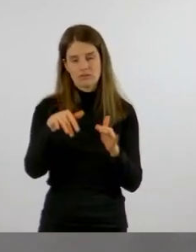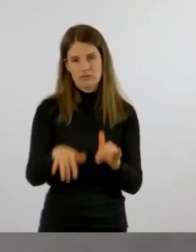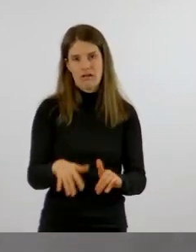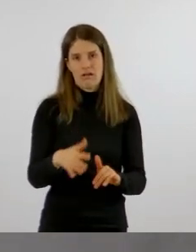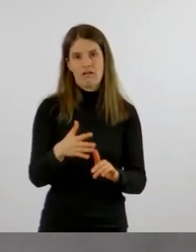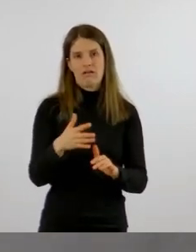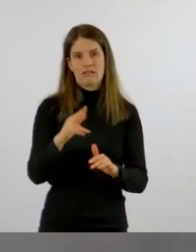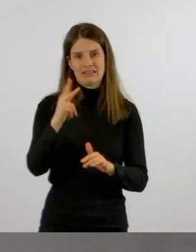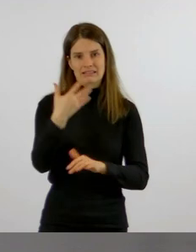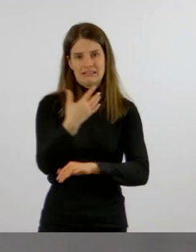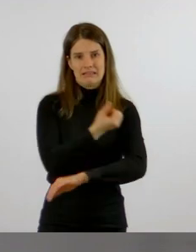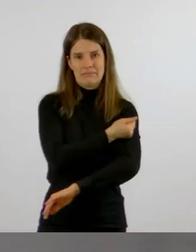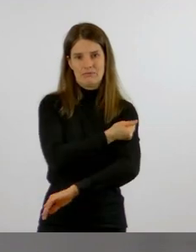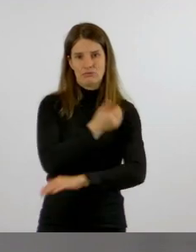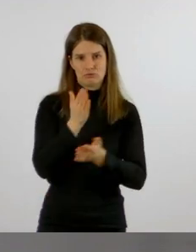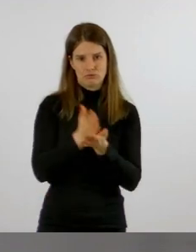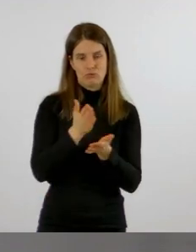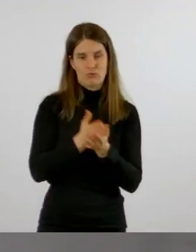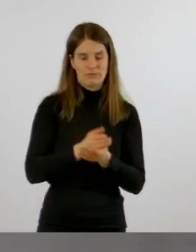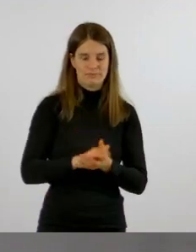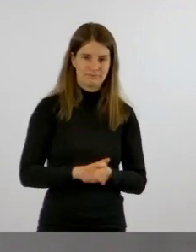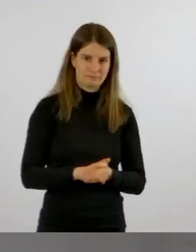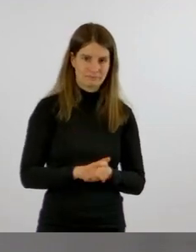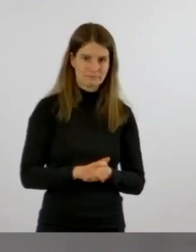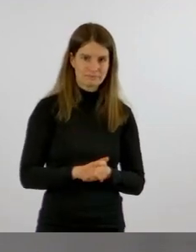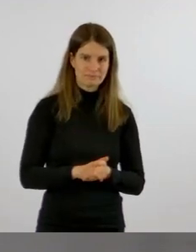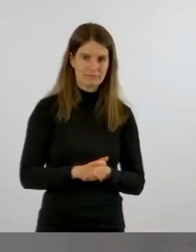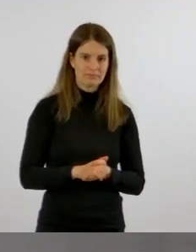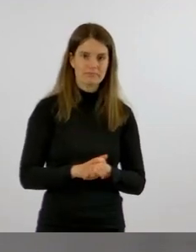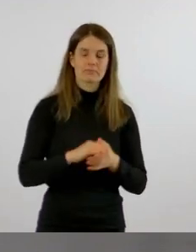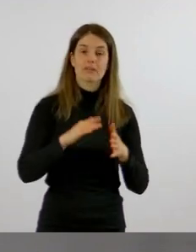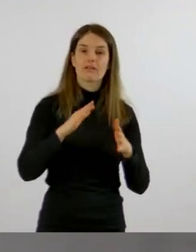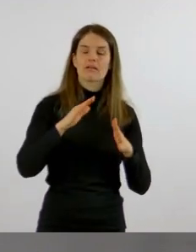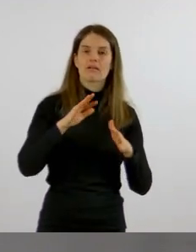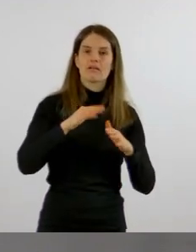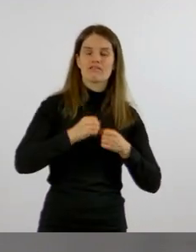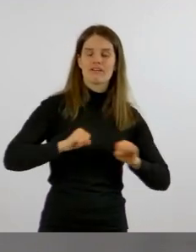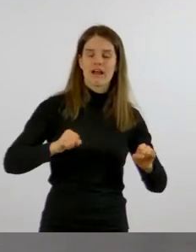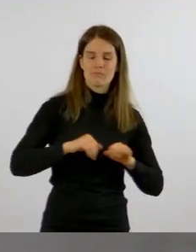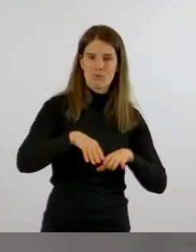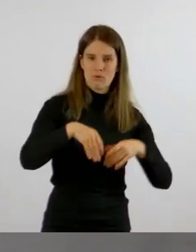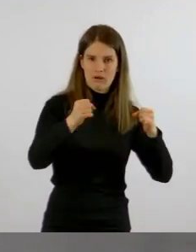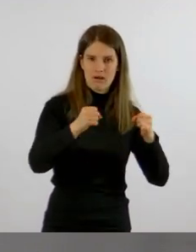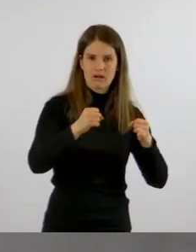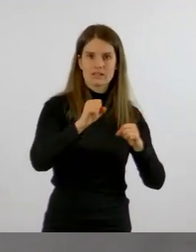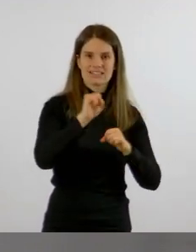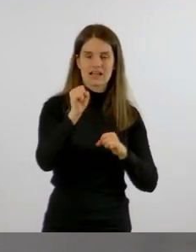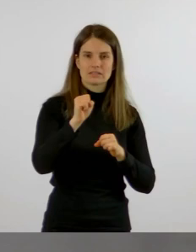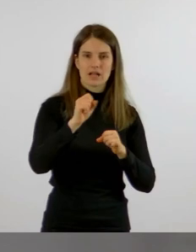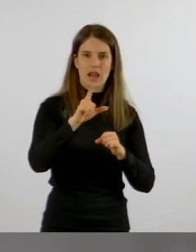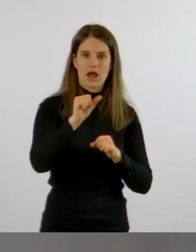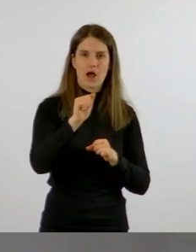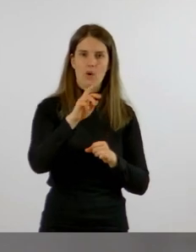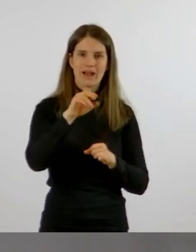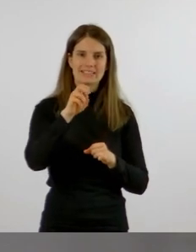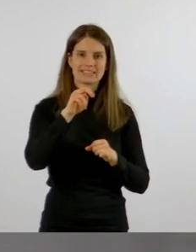Ein Geschehen auch noch im Freiburger St. Laurentius-Hospital. Dort sind 25 Bewohner und fünf Mitarbeiter